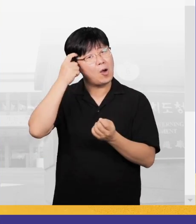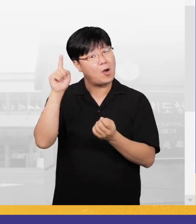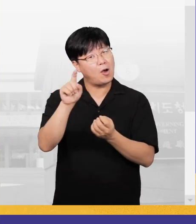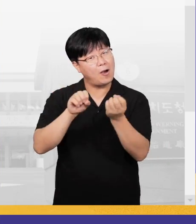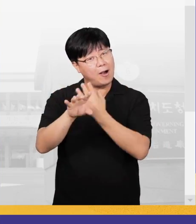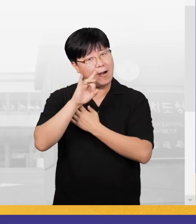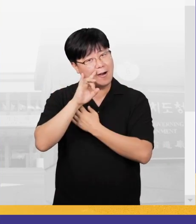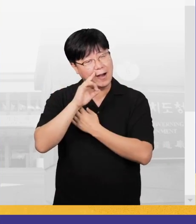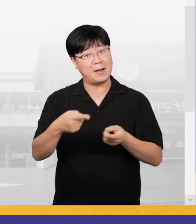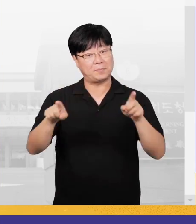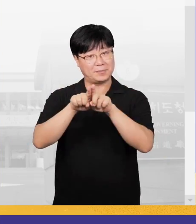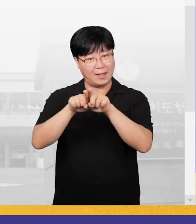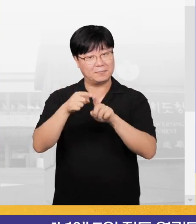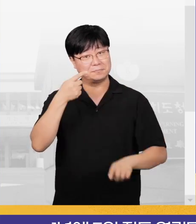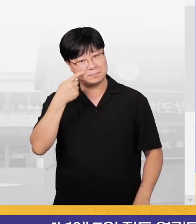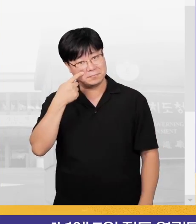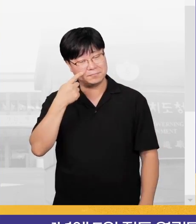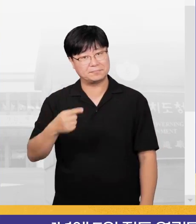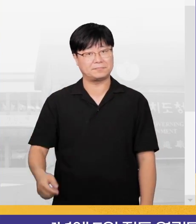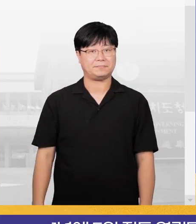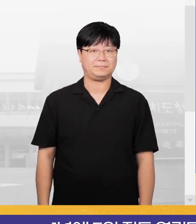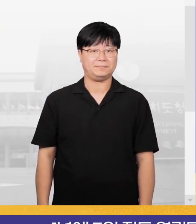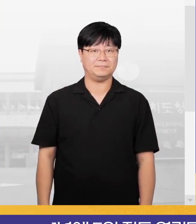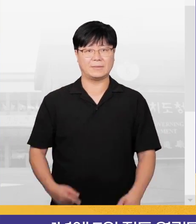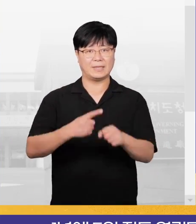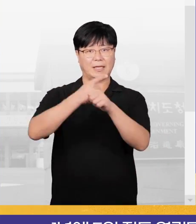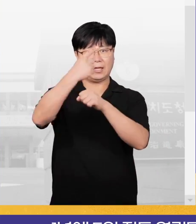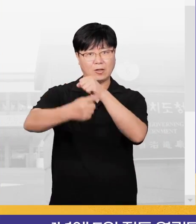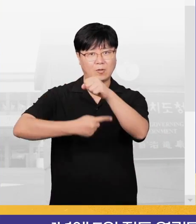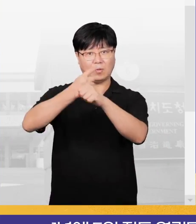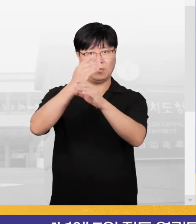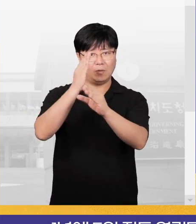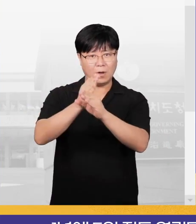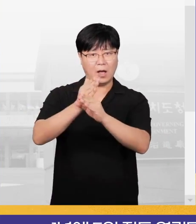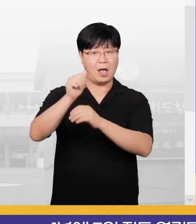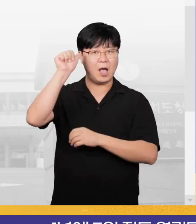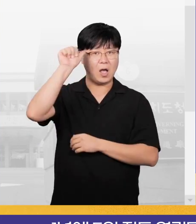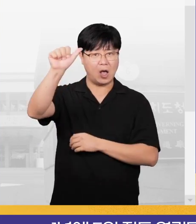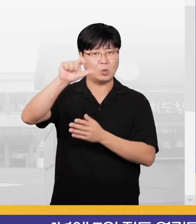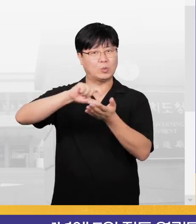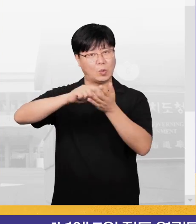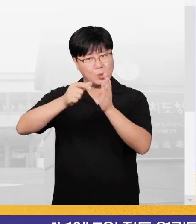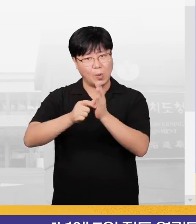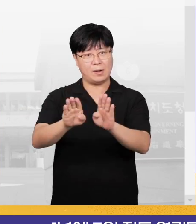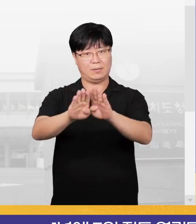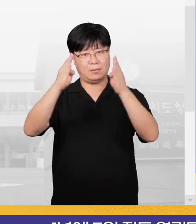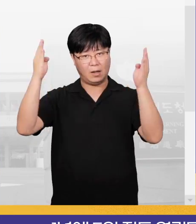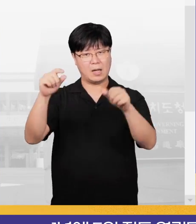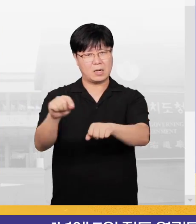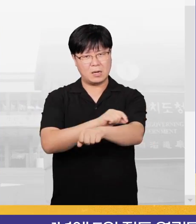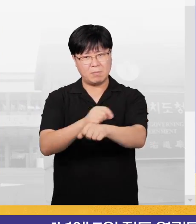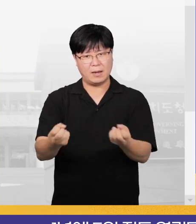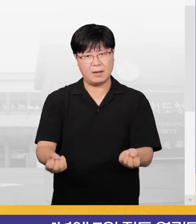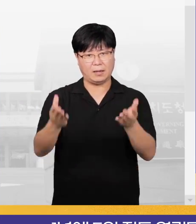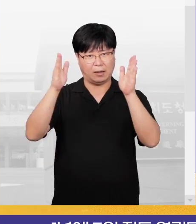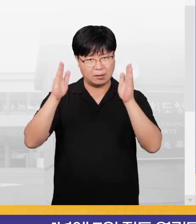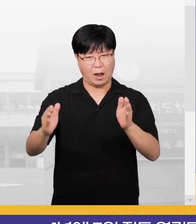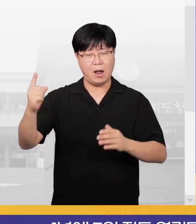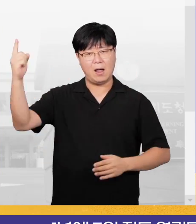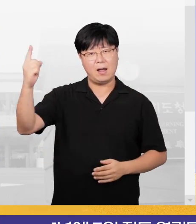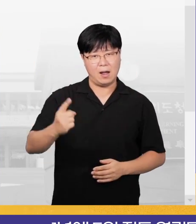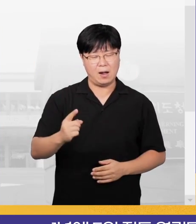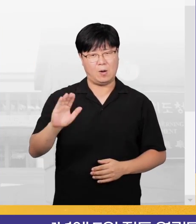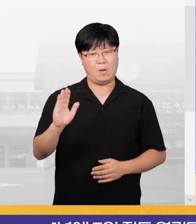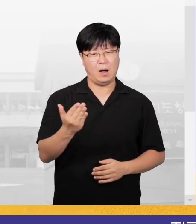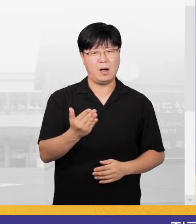반응도 함께 만나보시죠. 1년에 5일 정도 열린다고 하는 특별한 행사 기간에 오게 되어서 정말 운이 좋다고